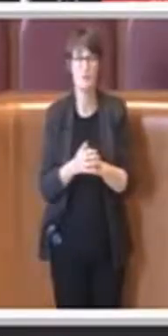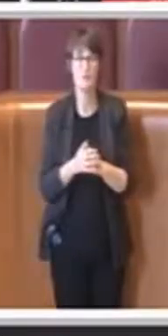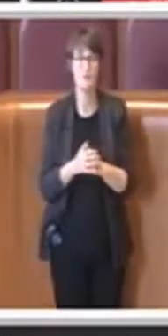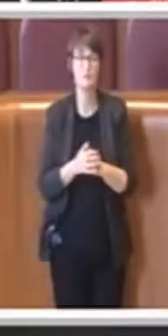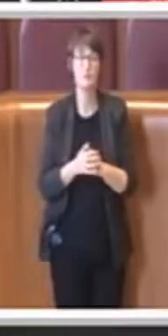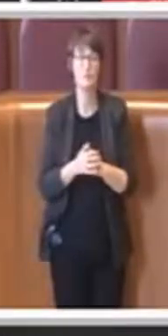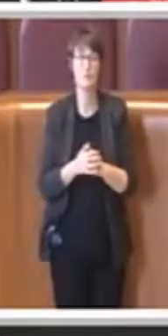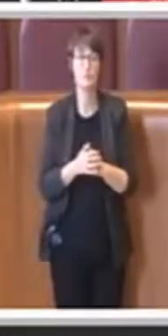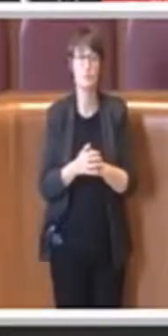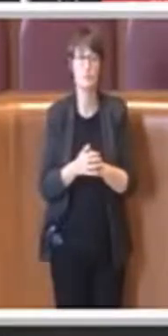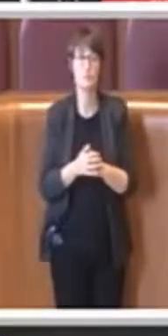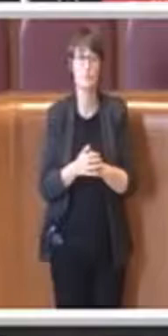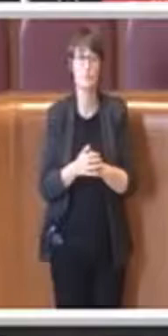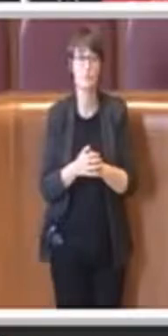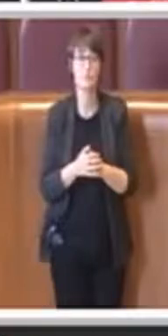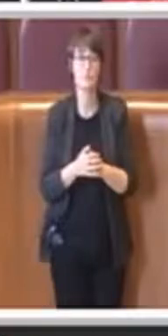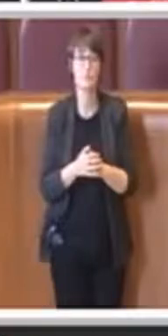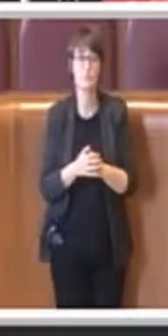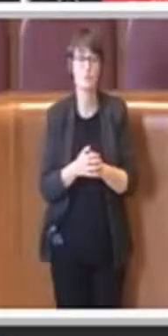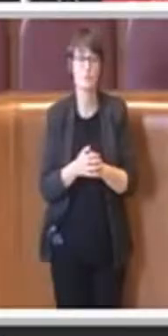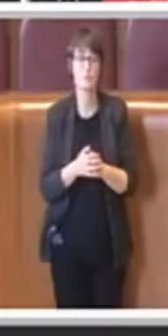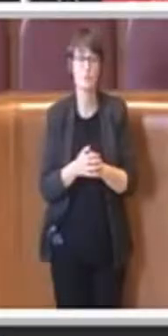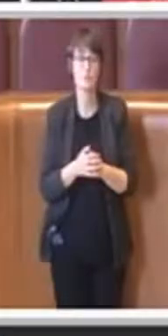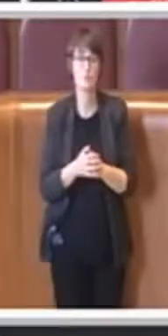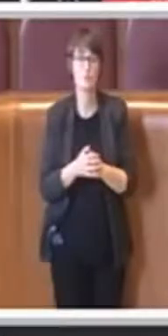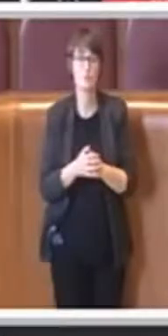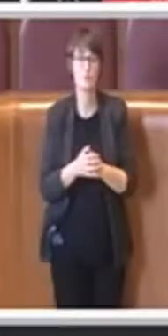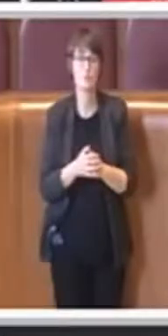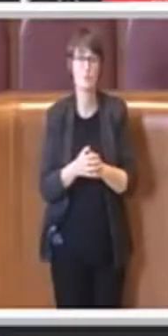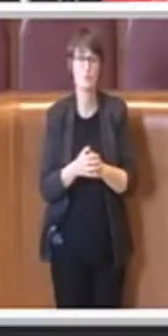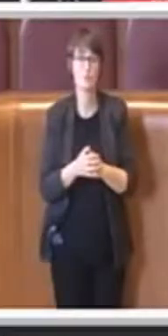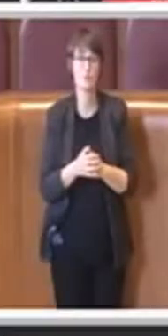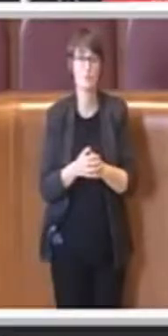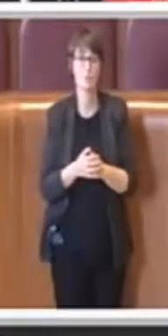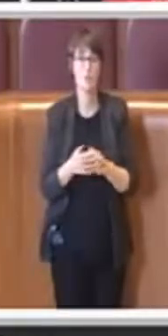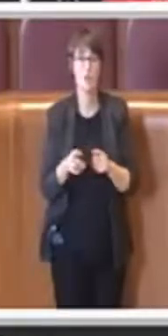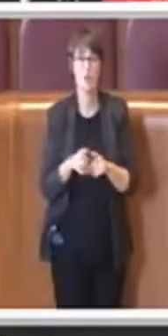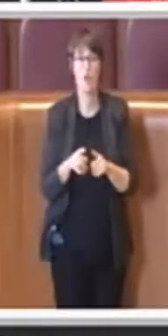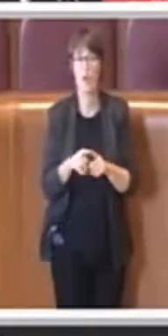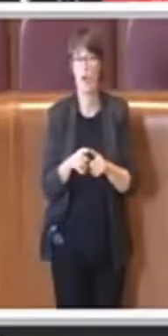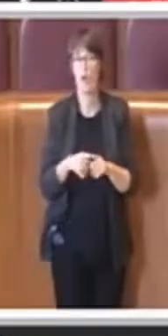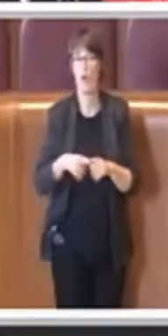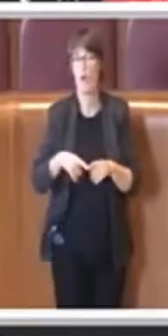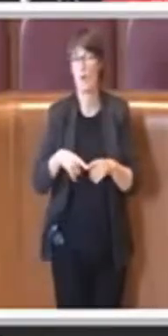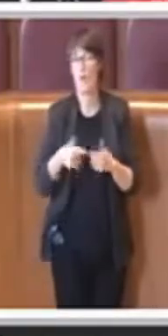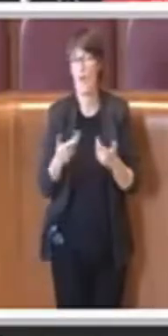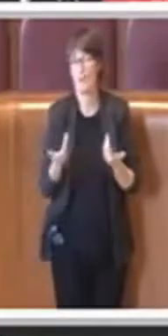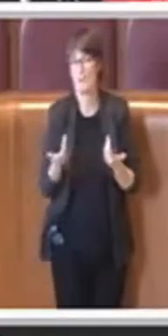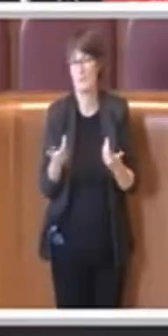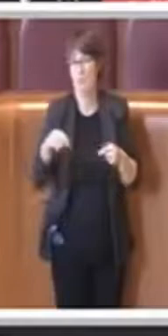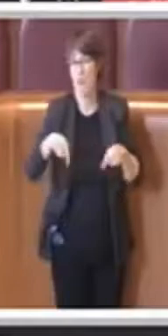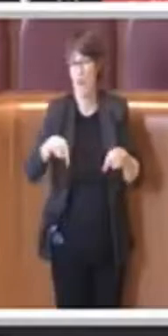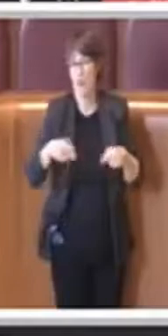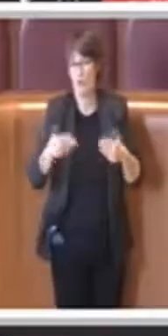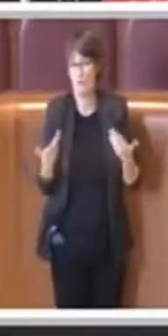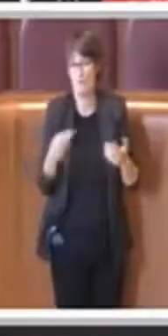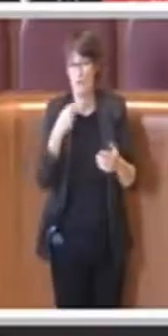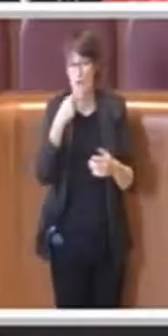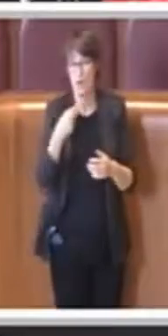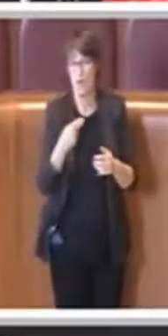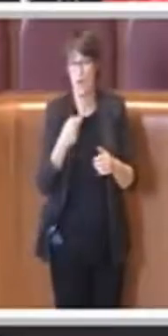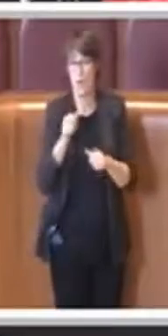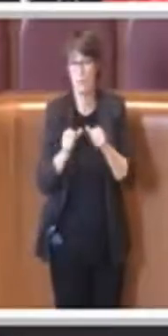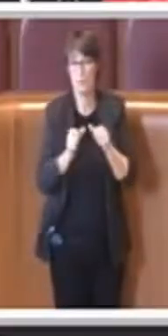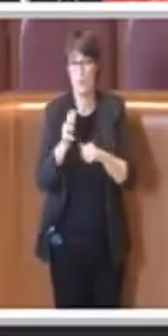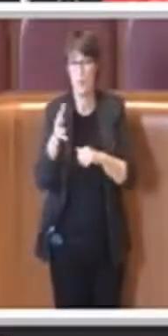l'istituto di referendum, non parliamo di una efficacia vincolata, appunto parliamo di referendum consultivo, ma comunque